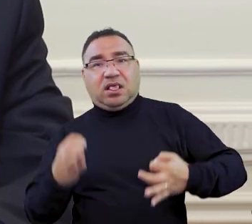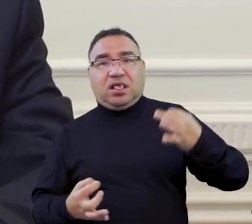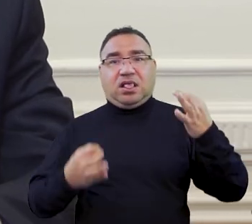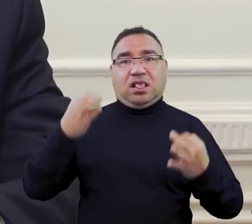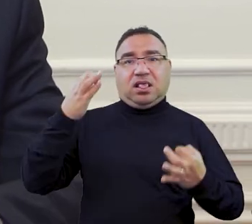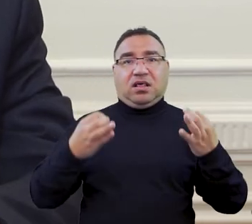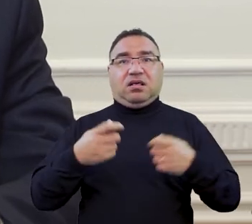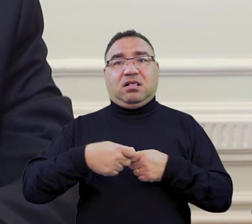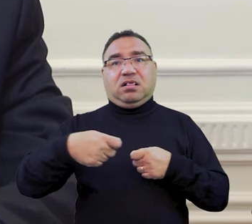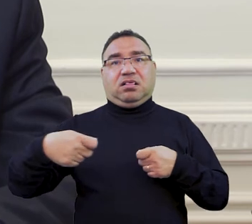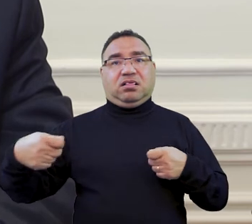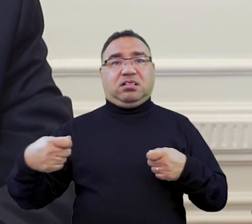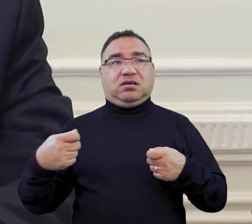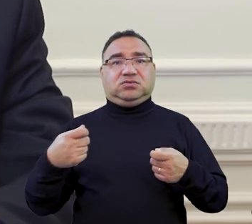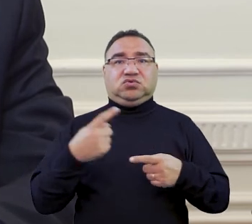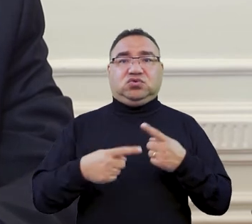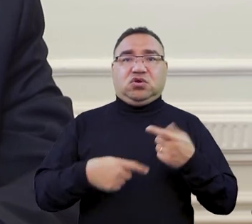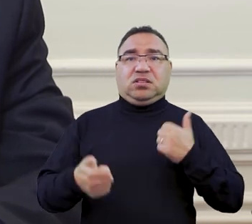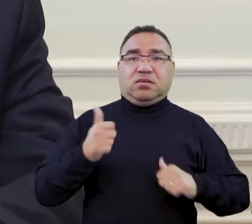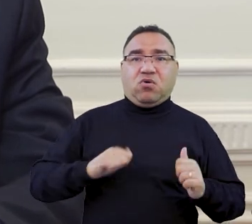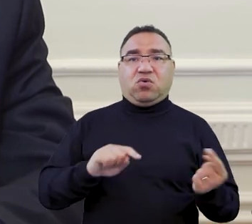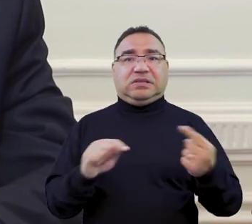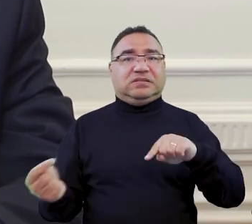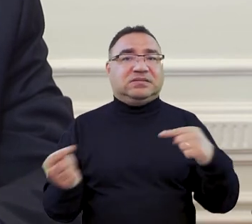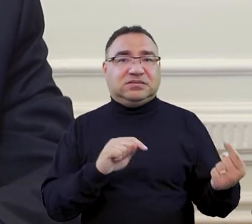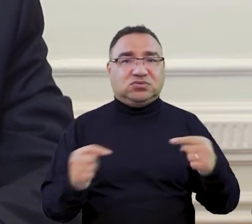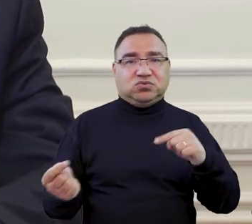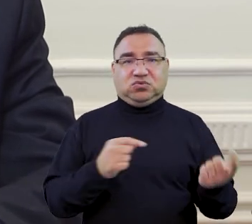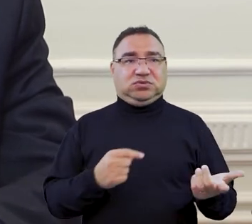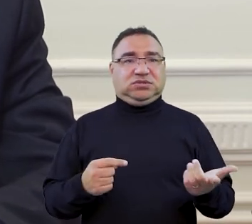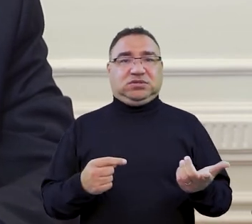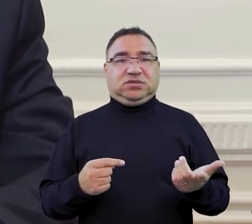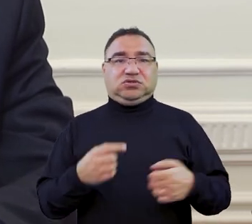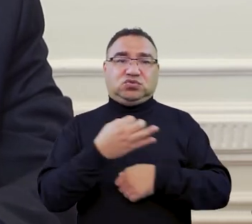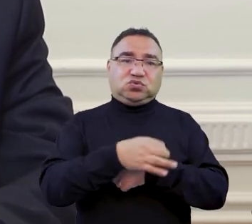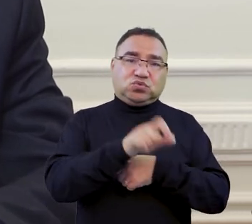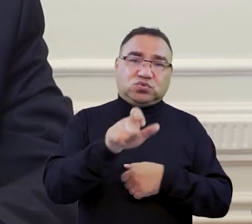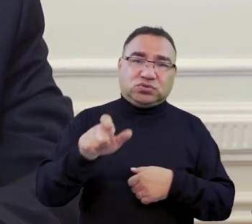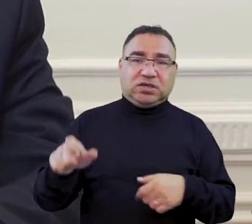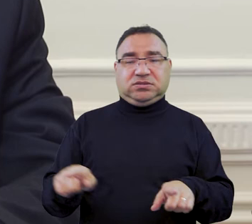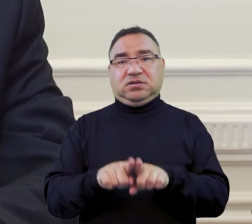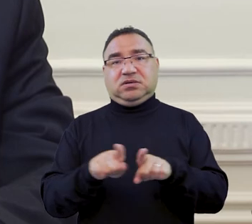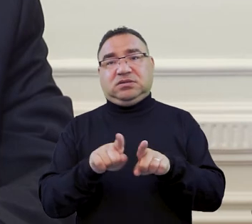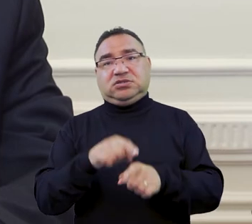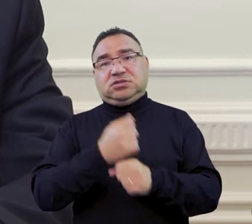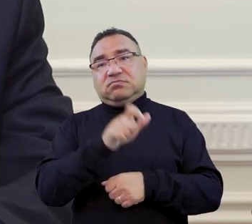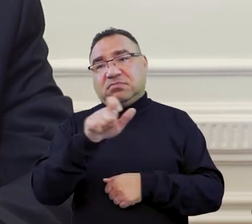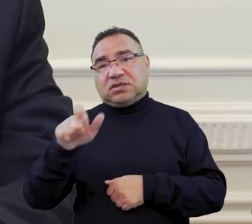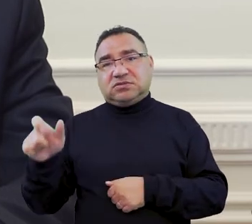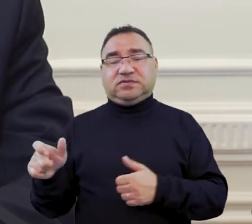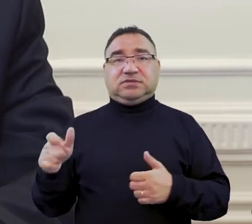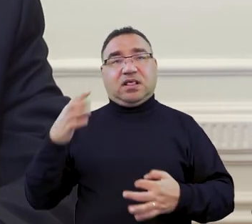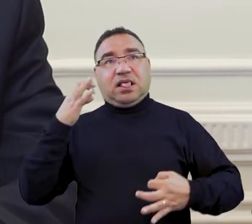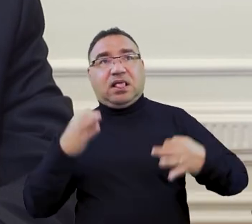też budzi niepotrzebne dyskusje nie tylko wśród studentów, ale też pracowników.